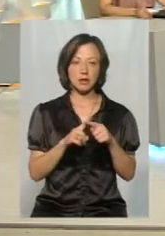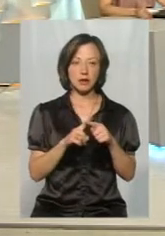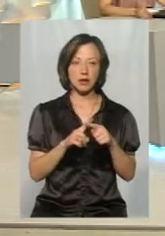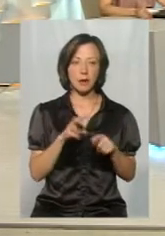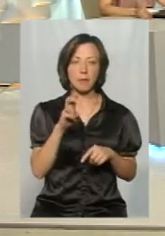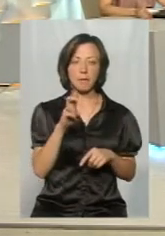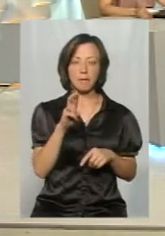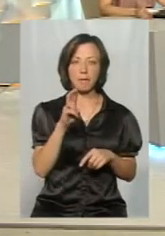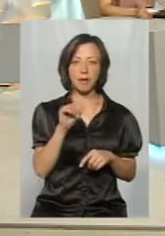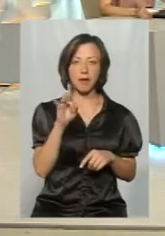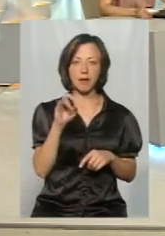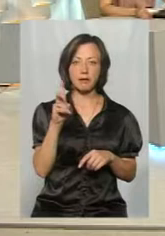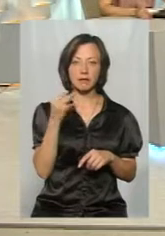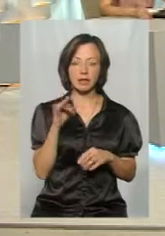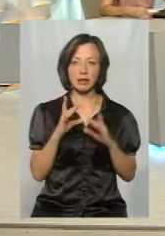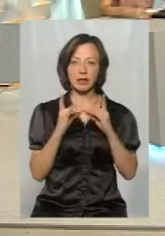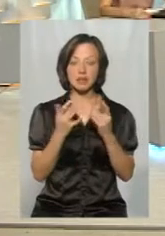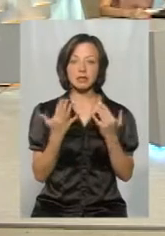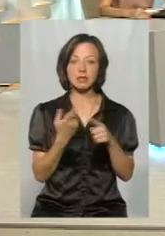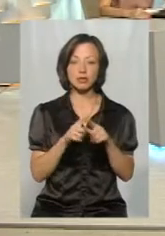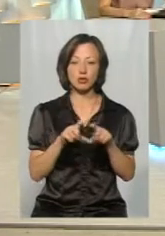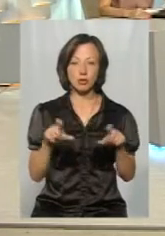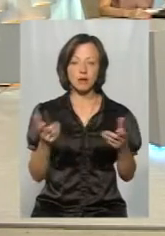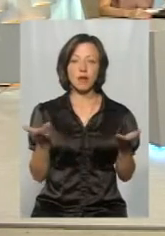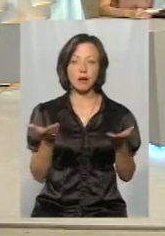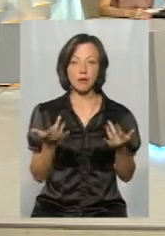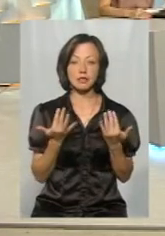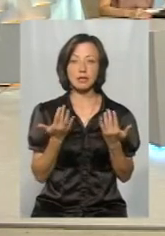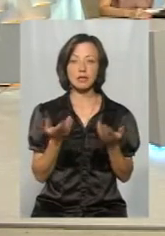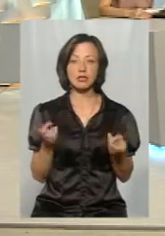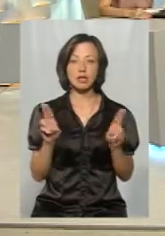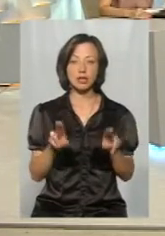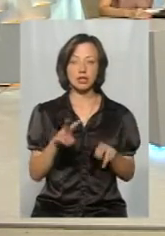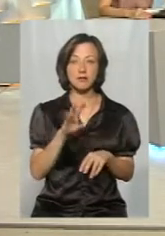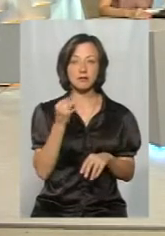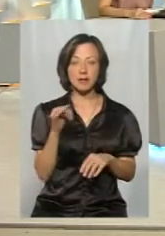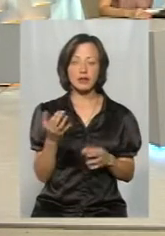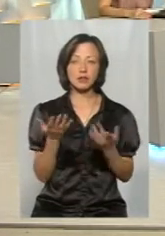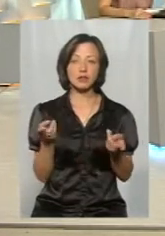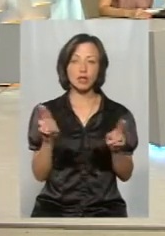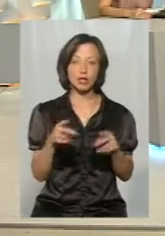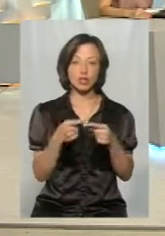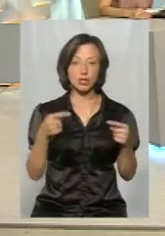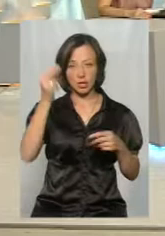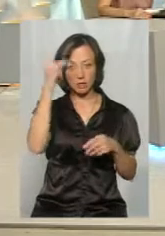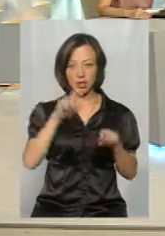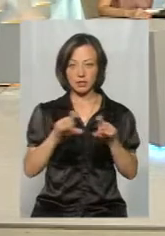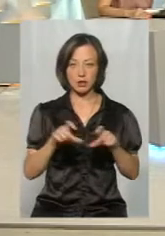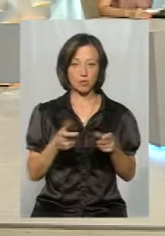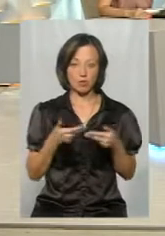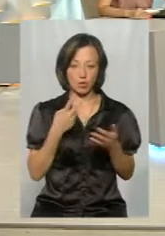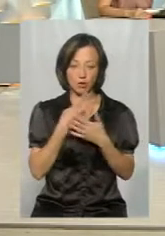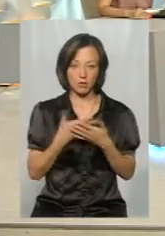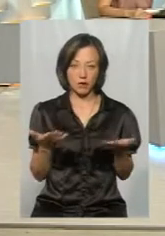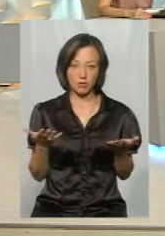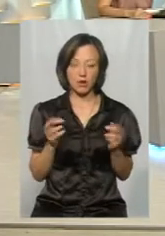Почули ми інше. Скільки залишиться шкіл, яких шкіл, скільки залишиться ліцеїв, скільки залишиться інших навчальних закладів? Ми цього не